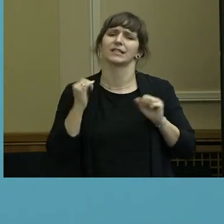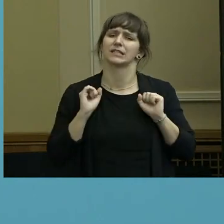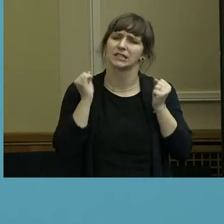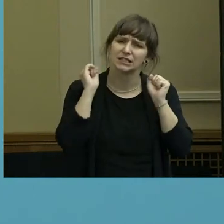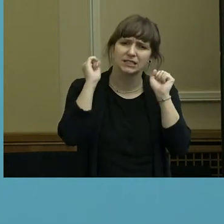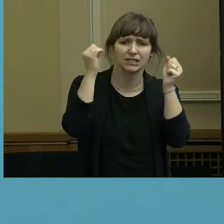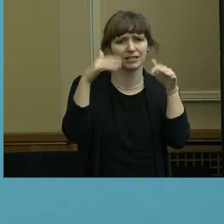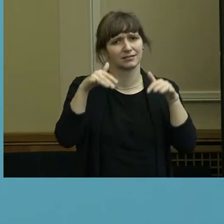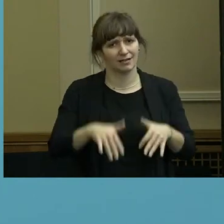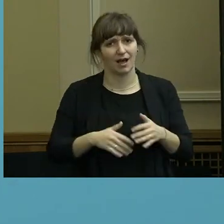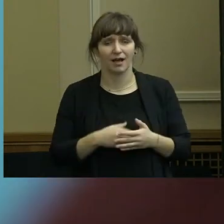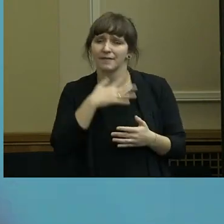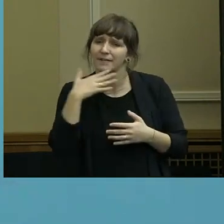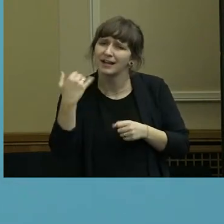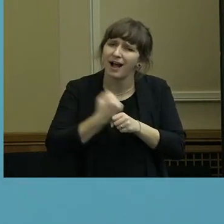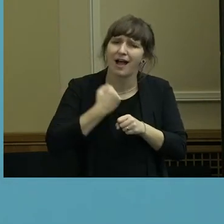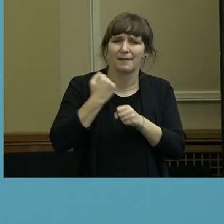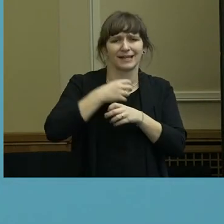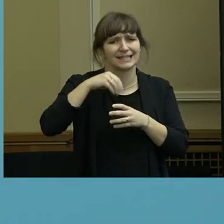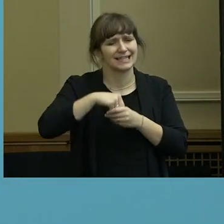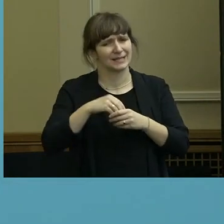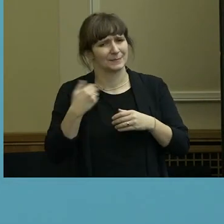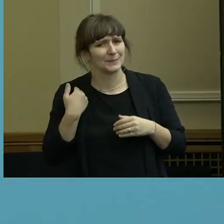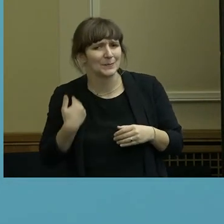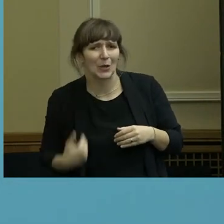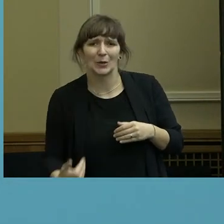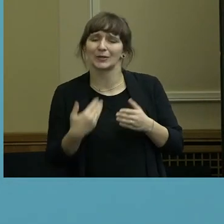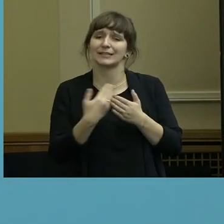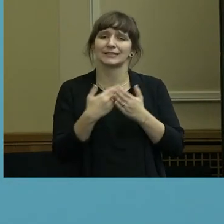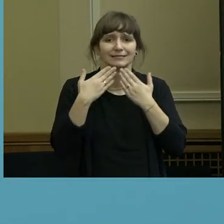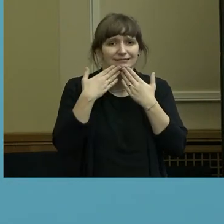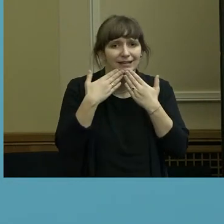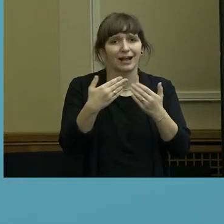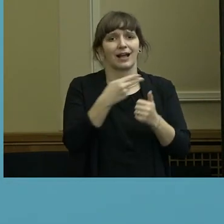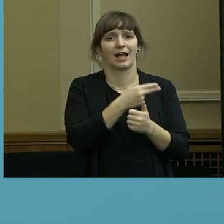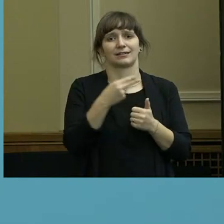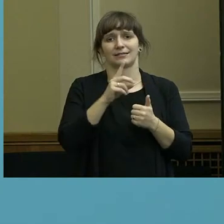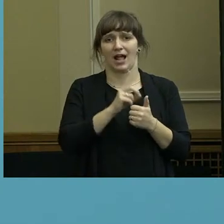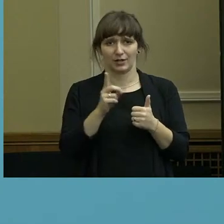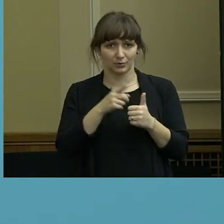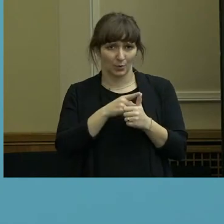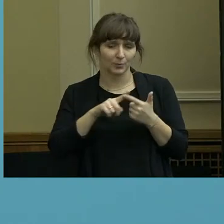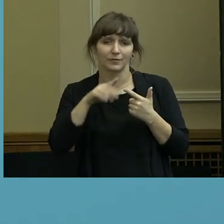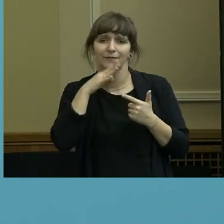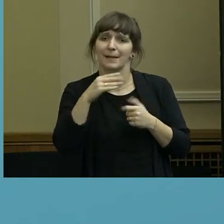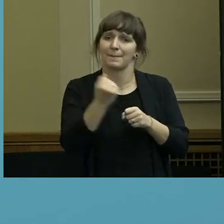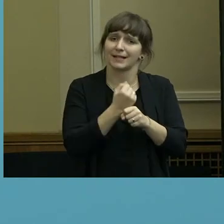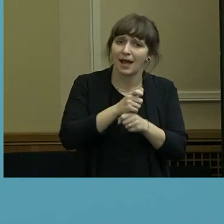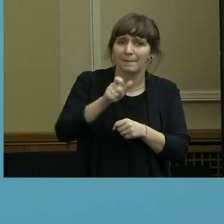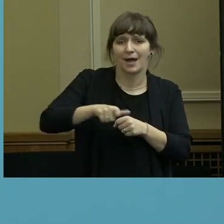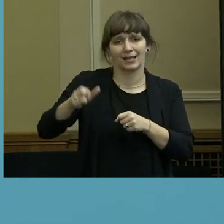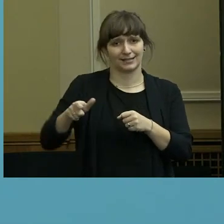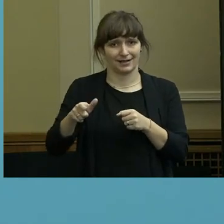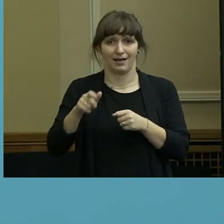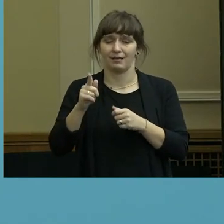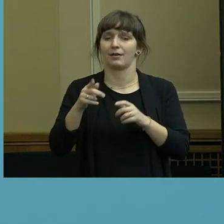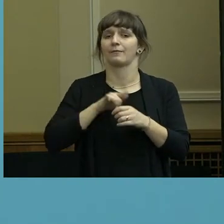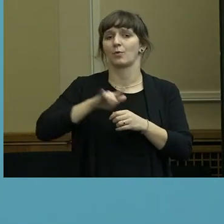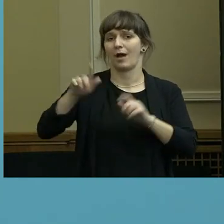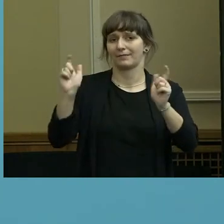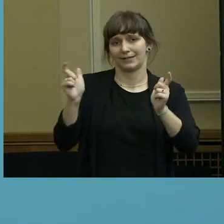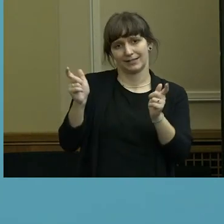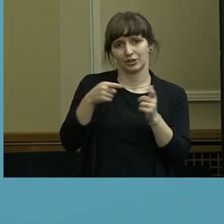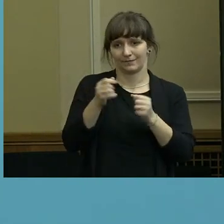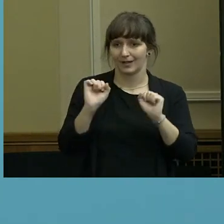viel Arbeit dahinter. Das heißt also, sehr dank gilt Herrn Lüttke Daldrup und den vielen engagierten Mitarbeiterinnen und Mitarbeiter bei der Flughafengesellschaft